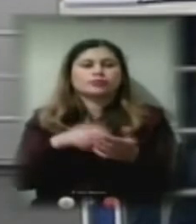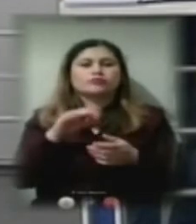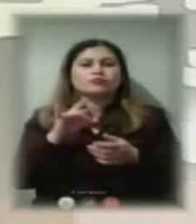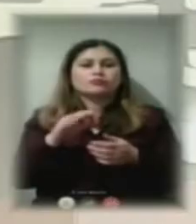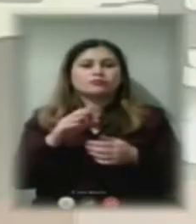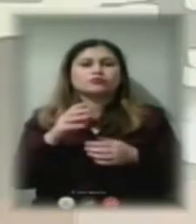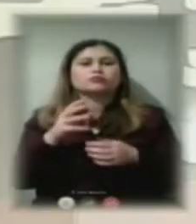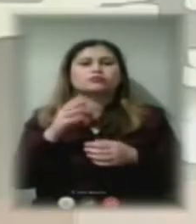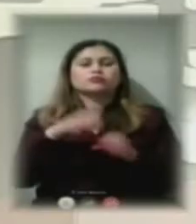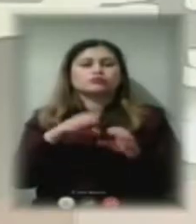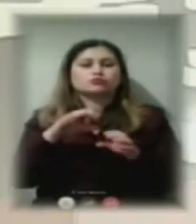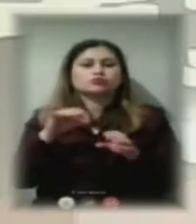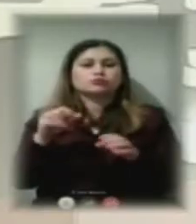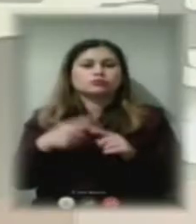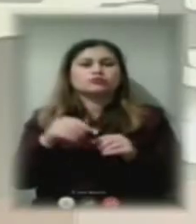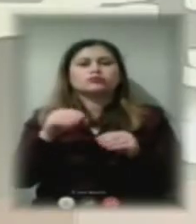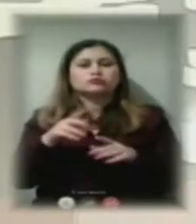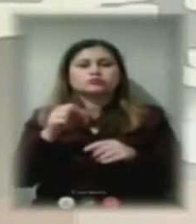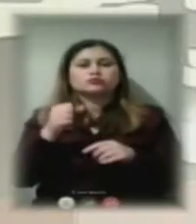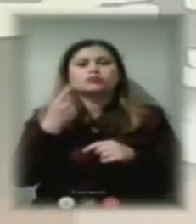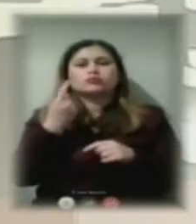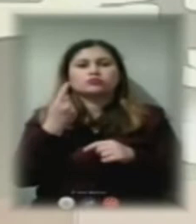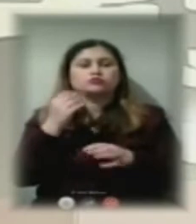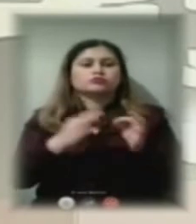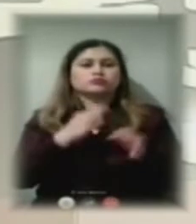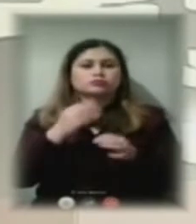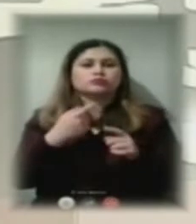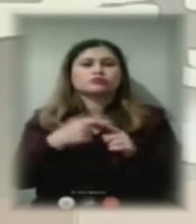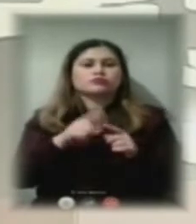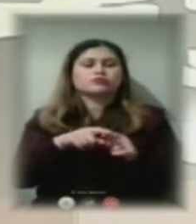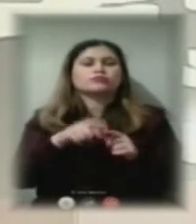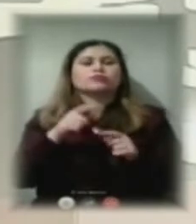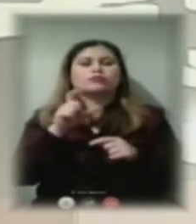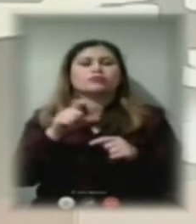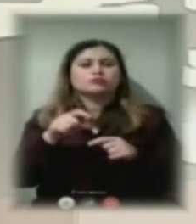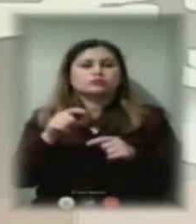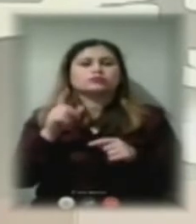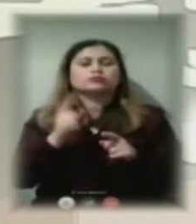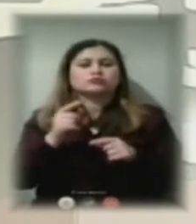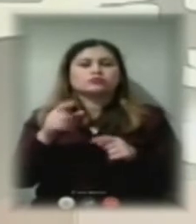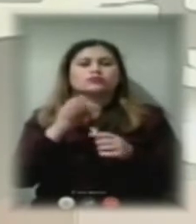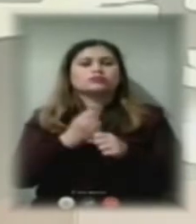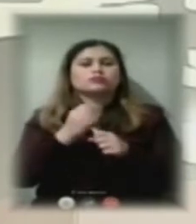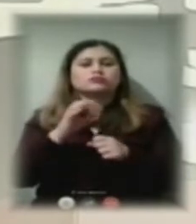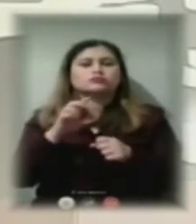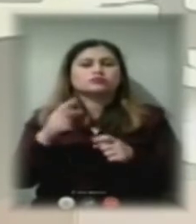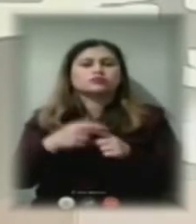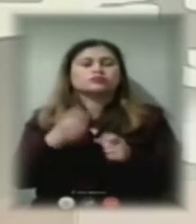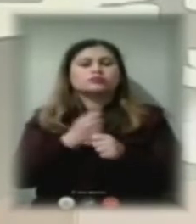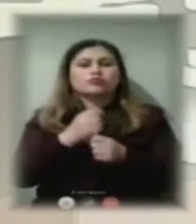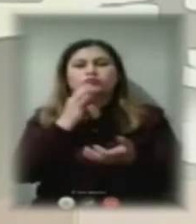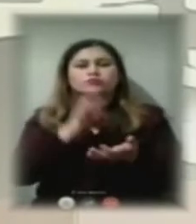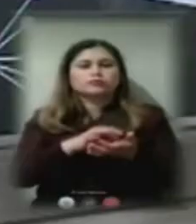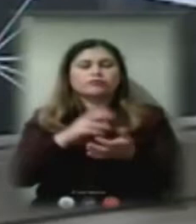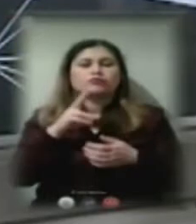воно вирішується за одну добу, тому що, справді, люди, коли створюють ОСББ, вони перетворюються у відповідальних власників, вони